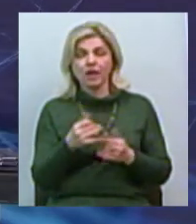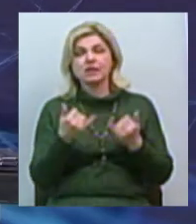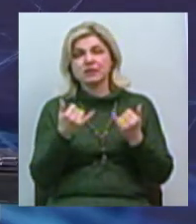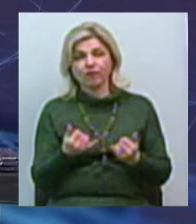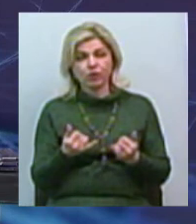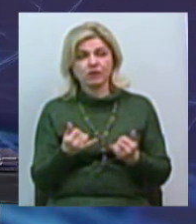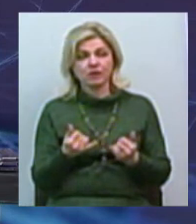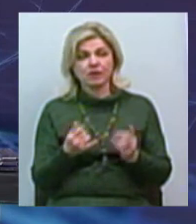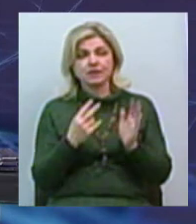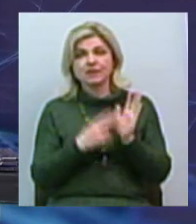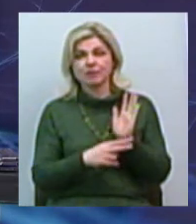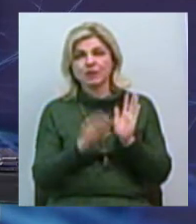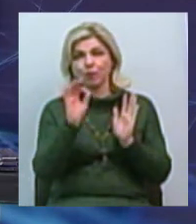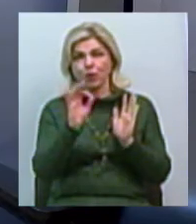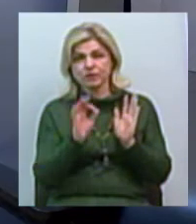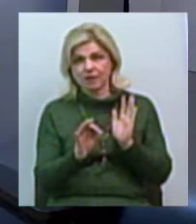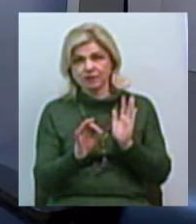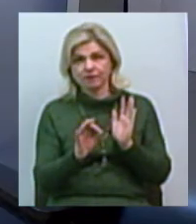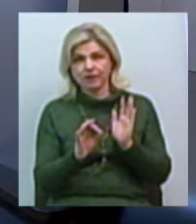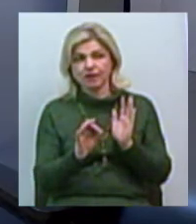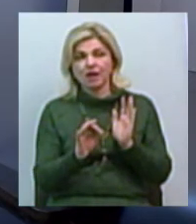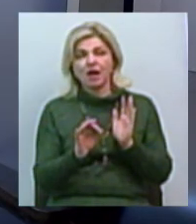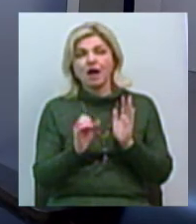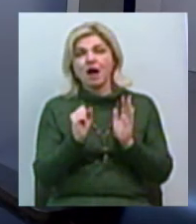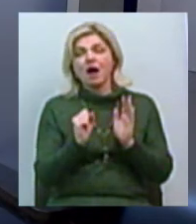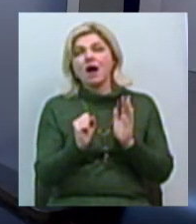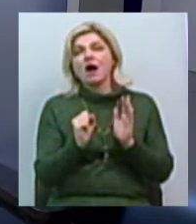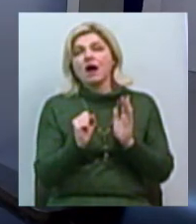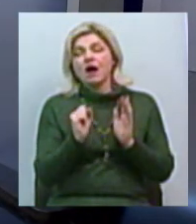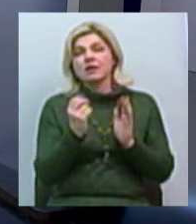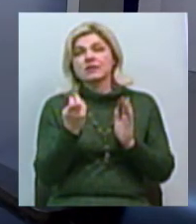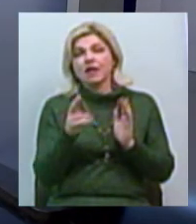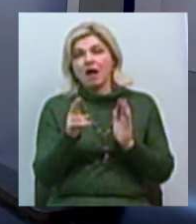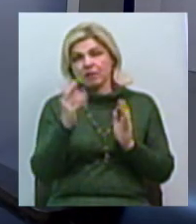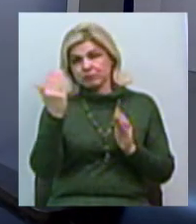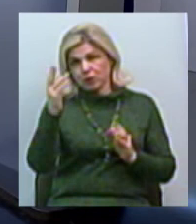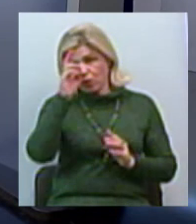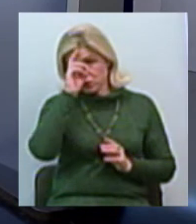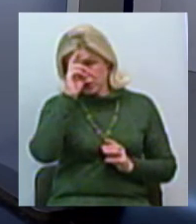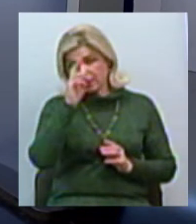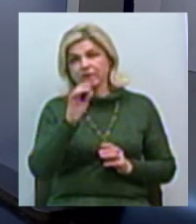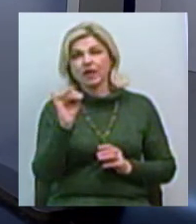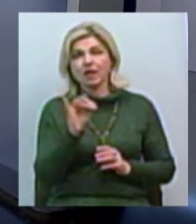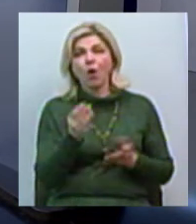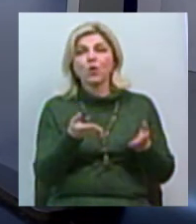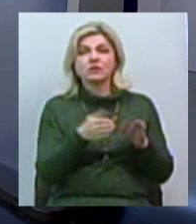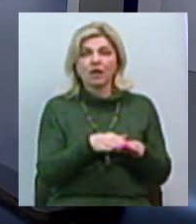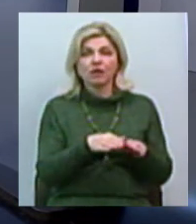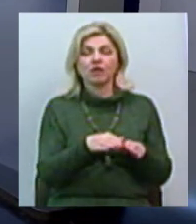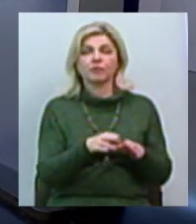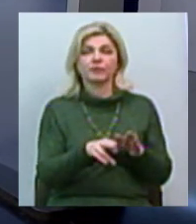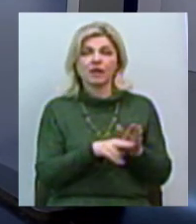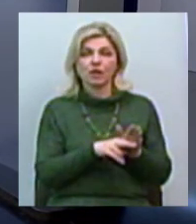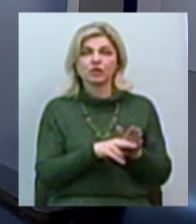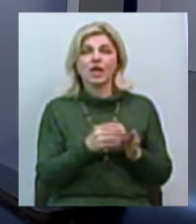мені не зменять пам'яті, на 70% – це акціонерний капітал государства, і ось інвесторів це принадлежить